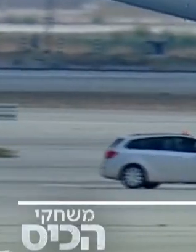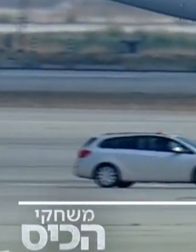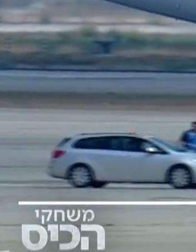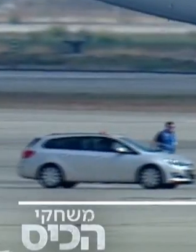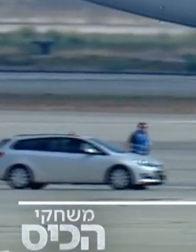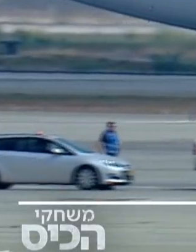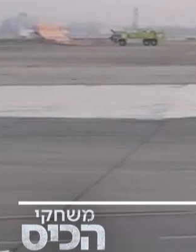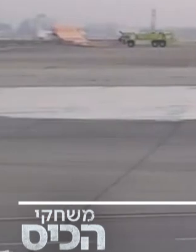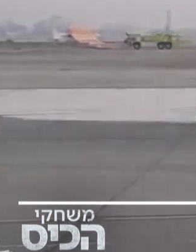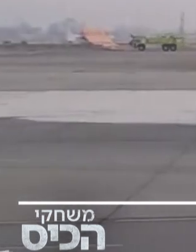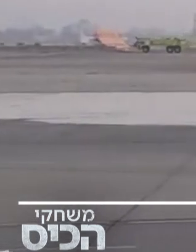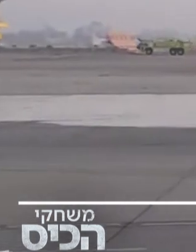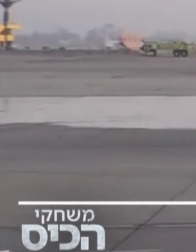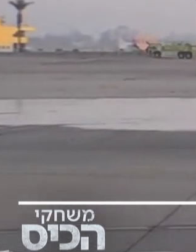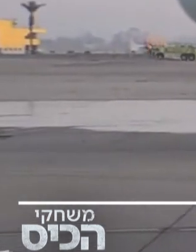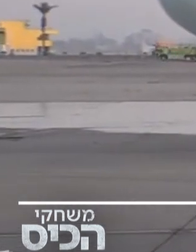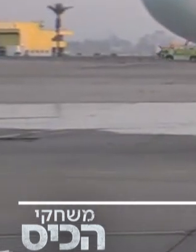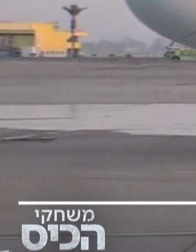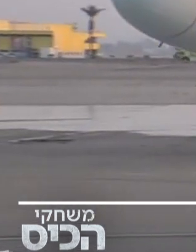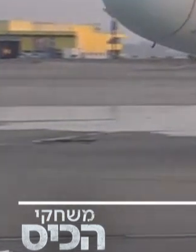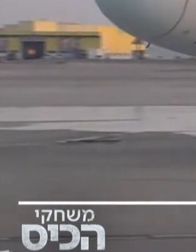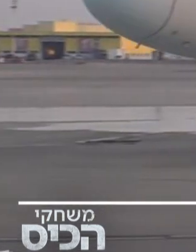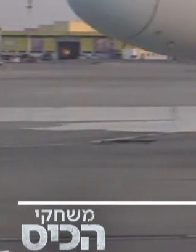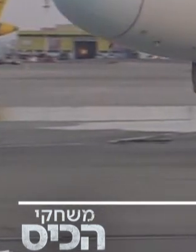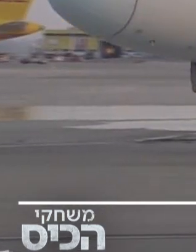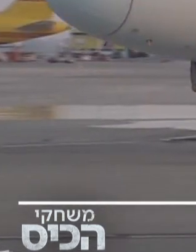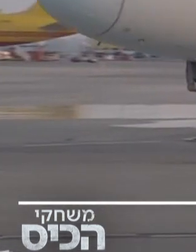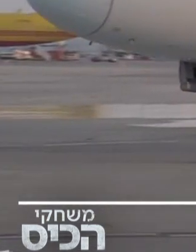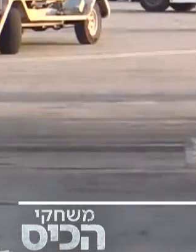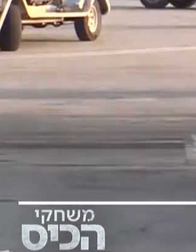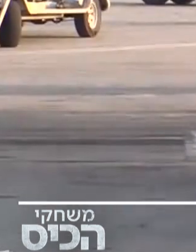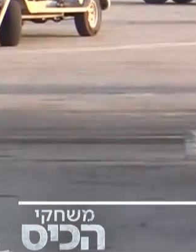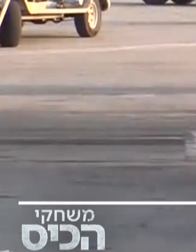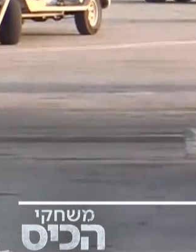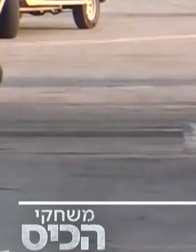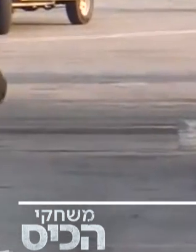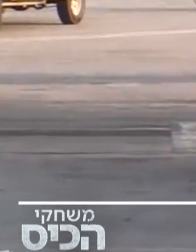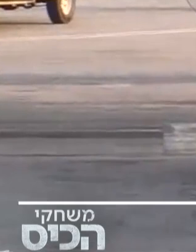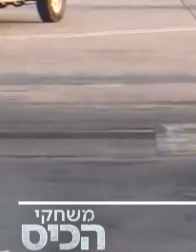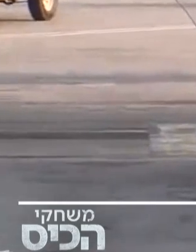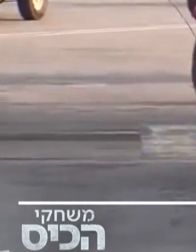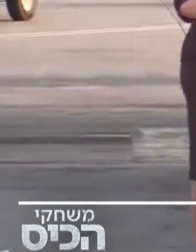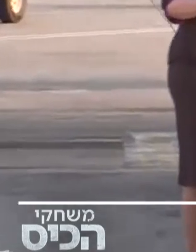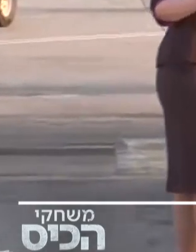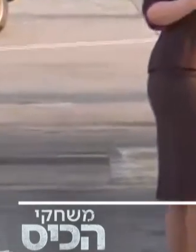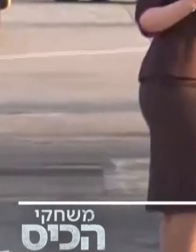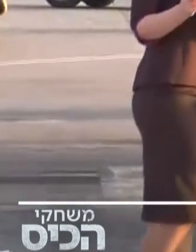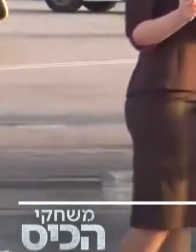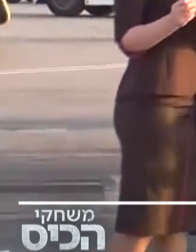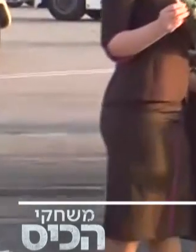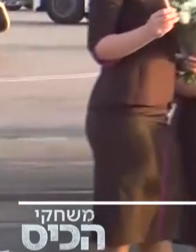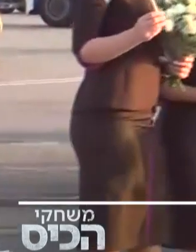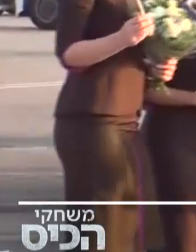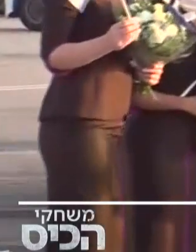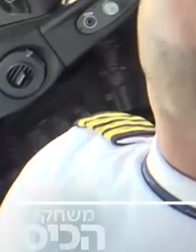אל-אל ואיתיחד Airways, חברת התעופה הלאומית של אבו דאבי, חתמו על מסגר הבנות לשיתוף פעולה, לימים שבהם יהיו טיסות הכוונה.